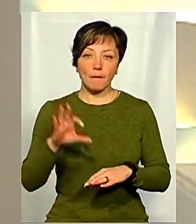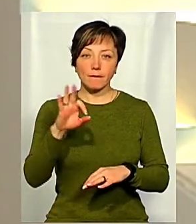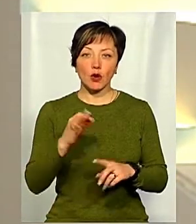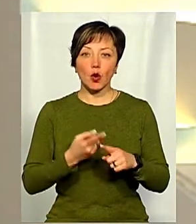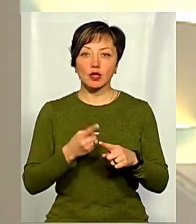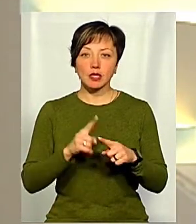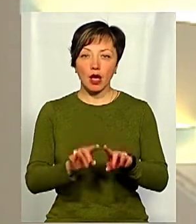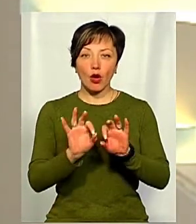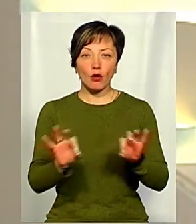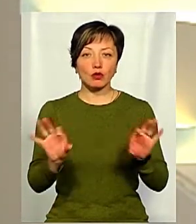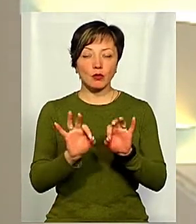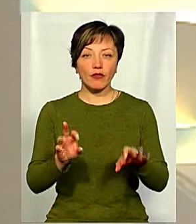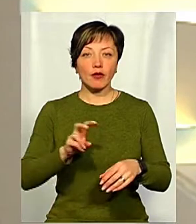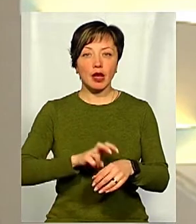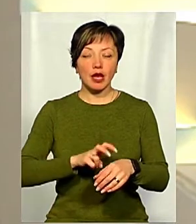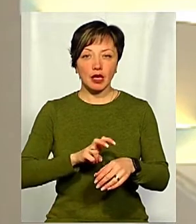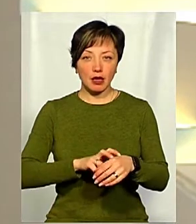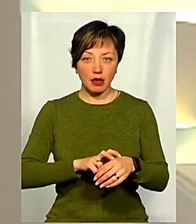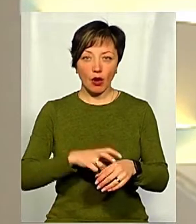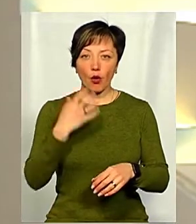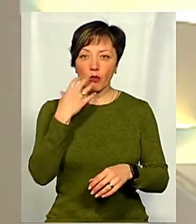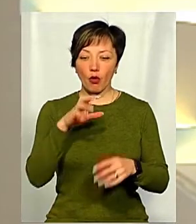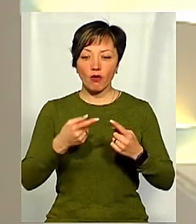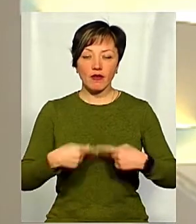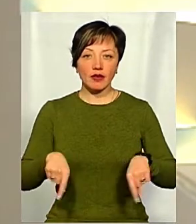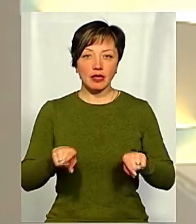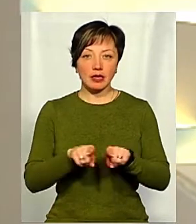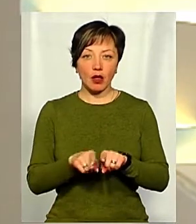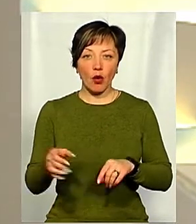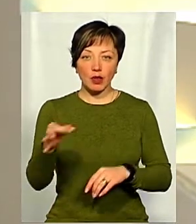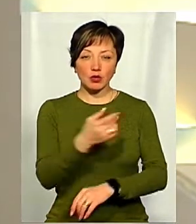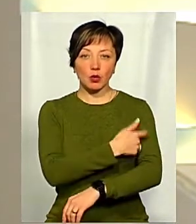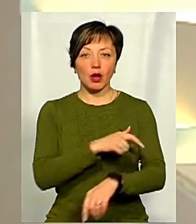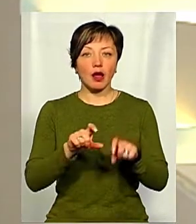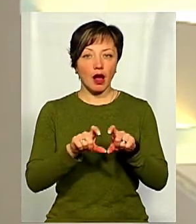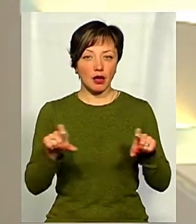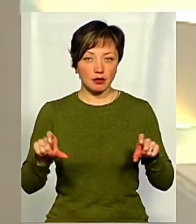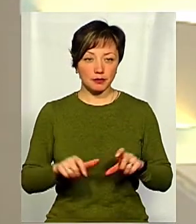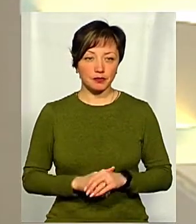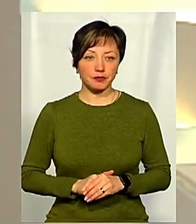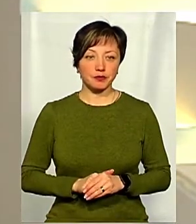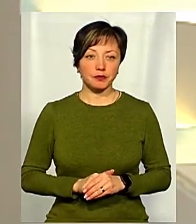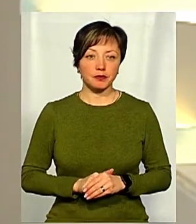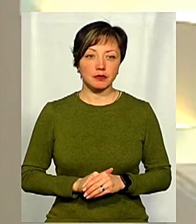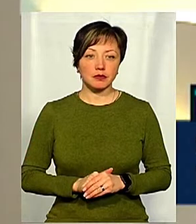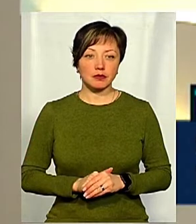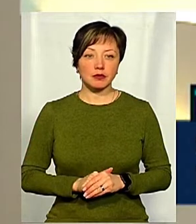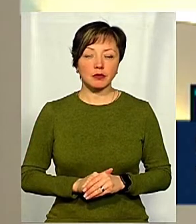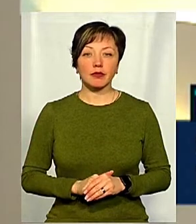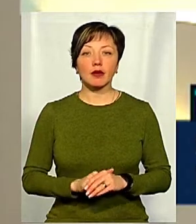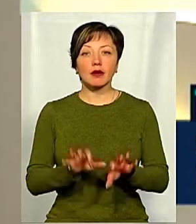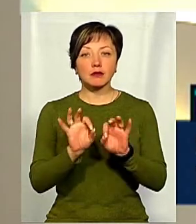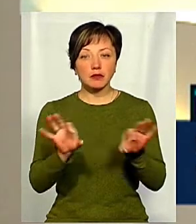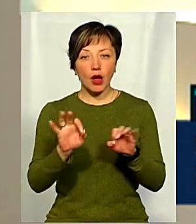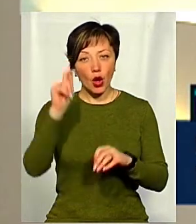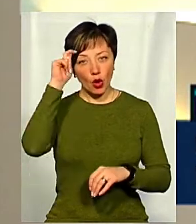Про це у Суспільному розповів лікар-комбосіолог опікового відділення Хмельницької обласної лікарні Олександр Пацаренюк. За його